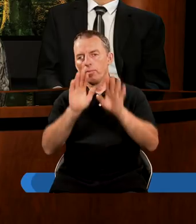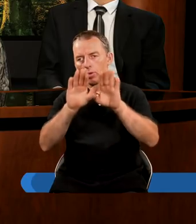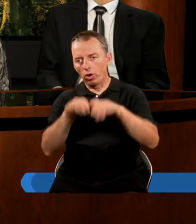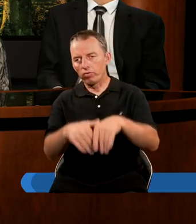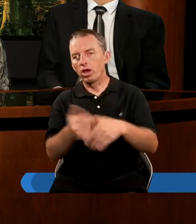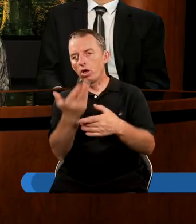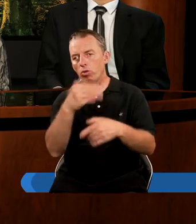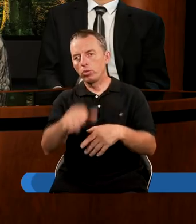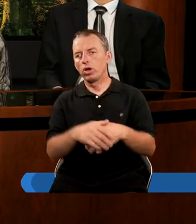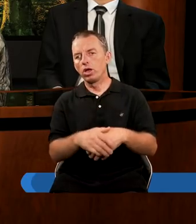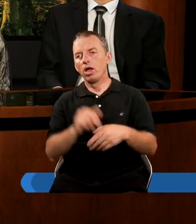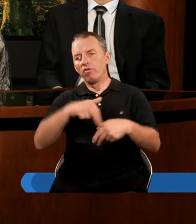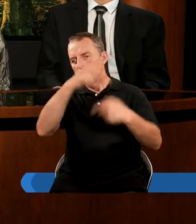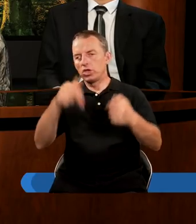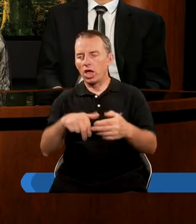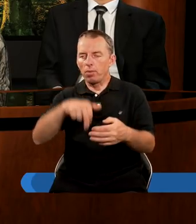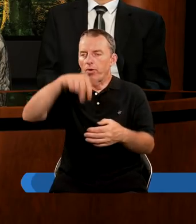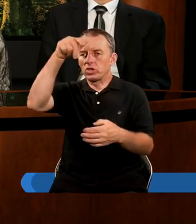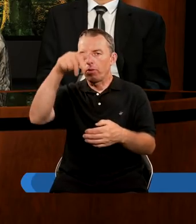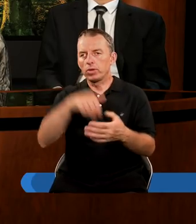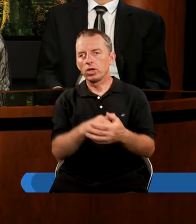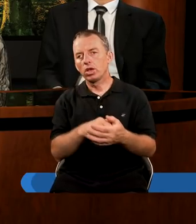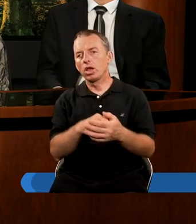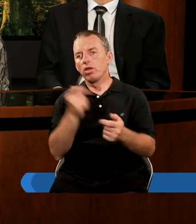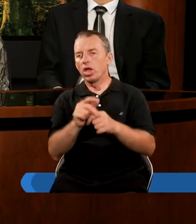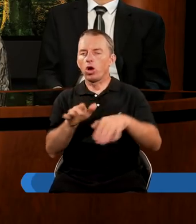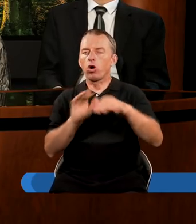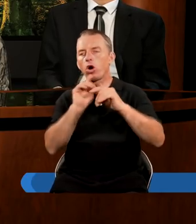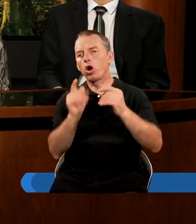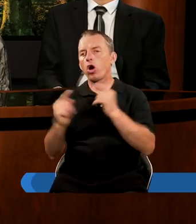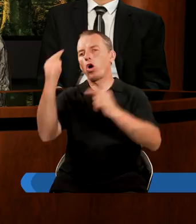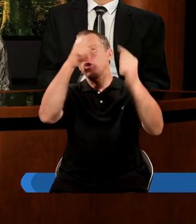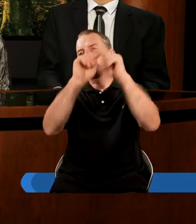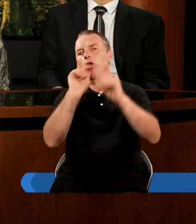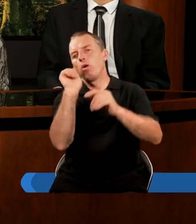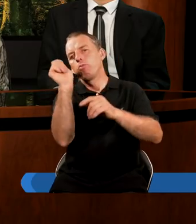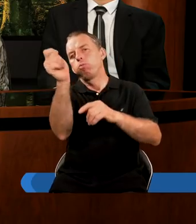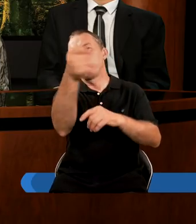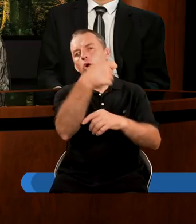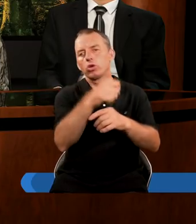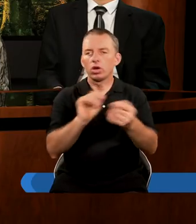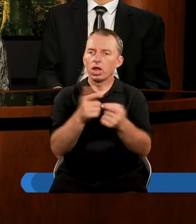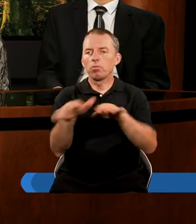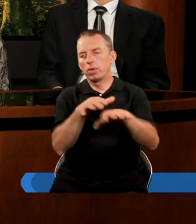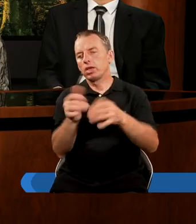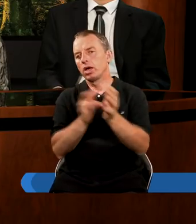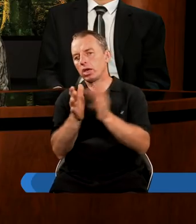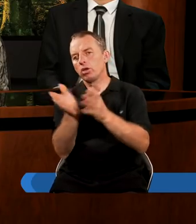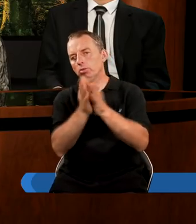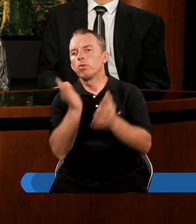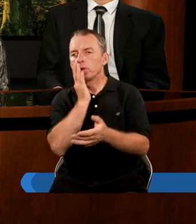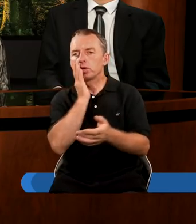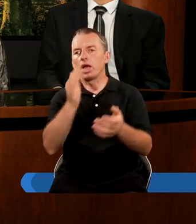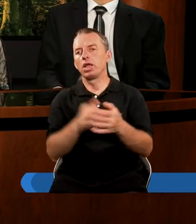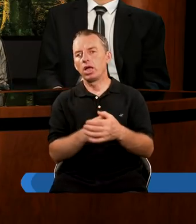pozwalało Mu w niebo wstąpić. I odbyć kosmiczną podróż do miejsca, gdzie Bóg przygotował dla nas